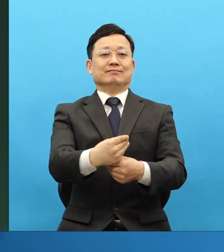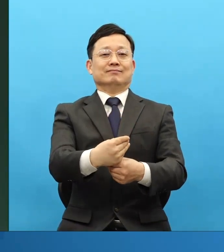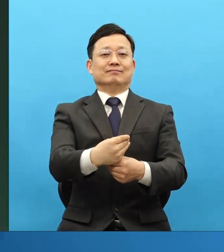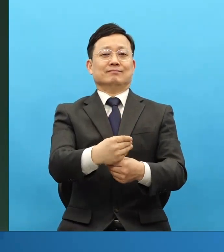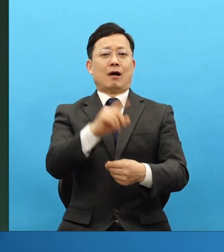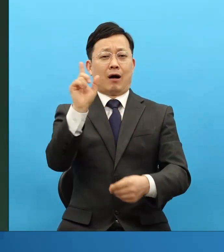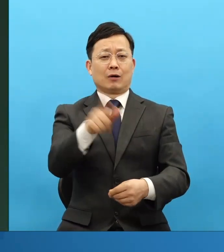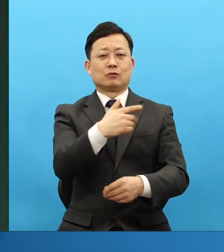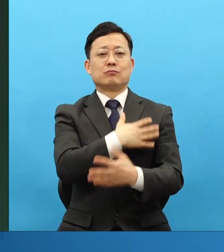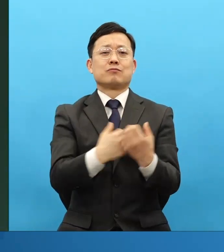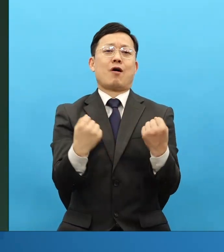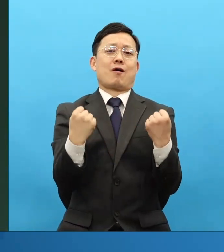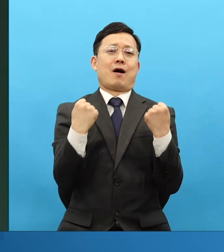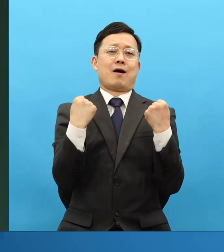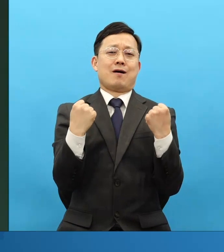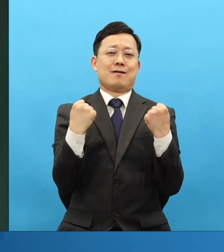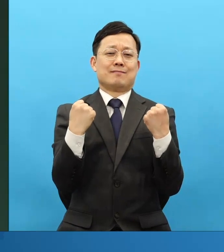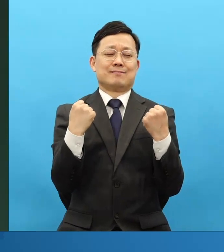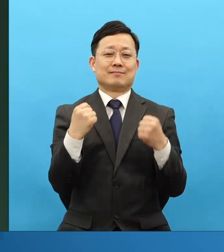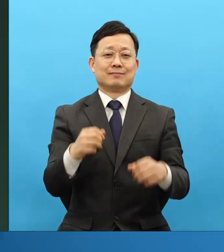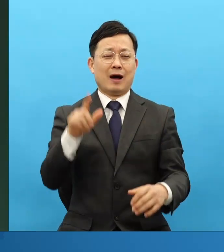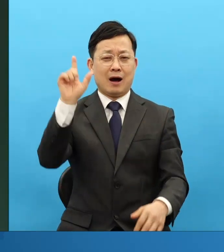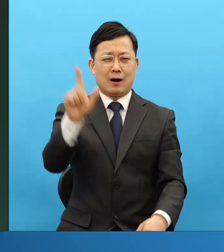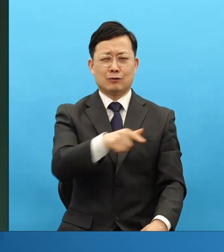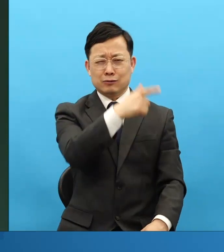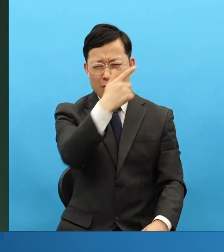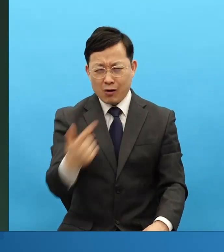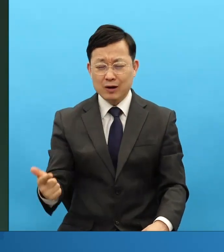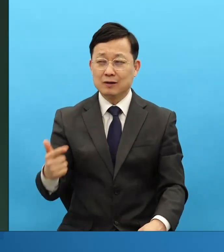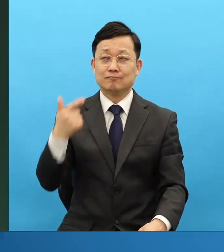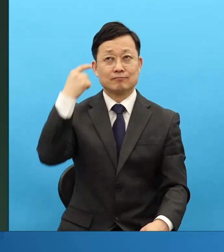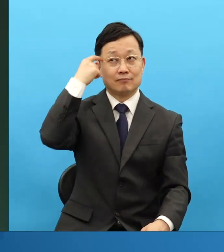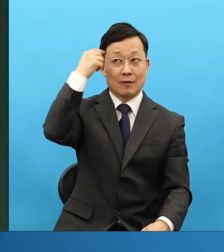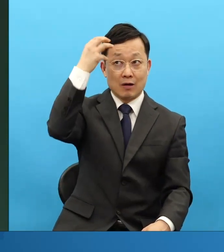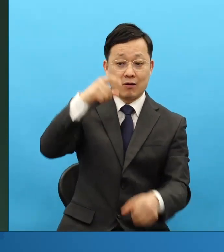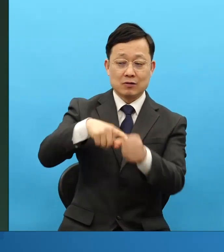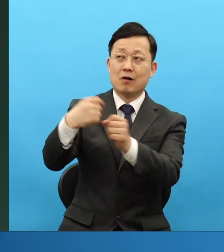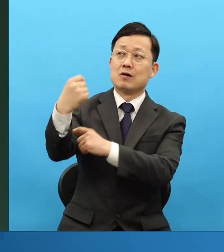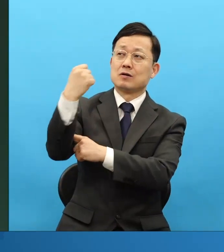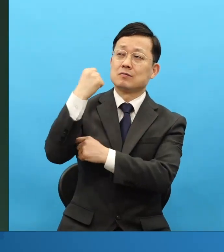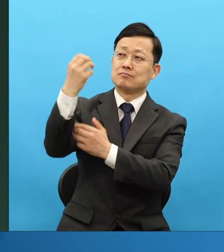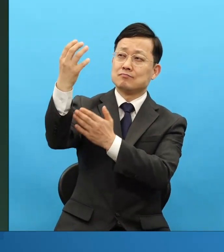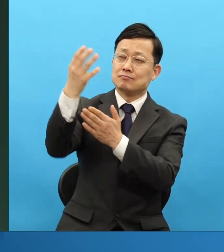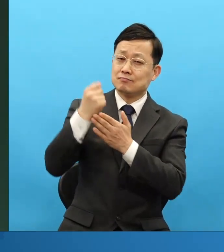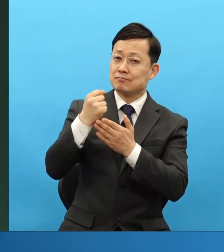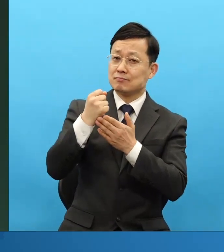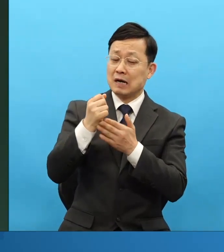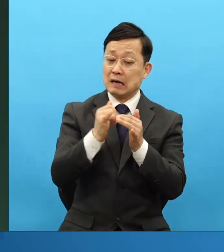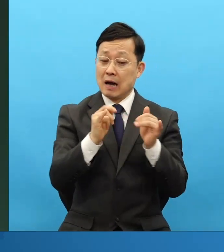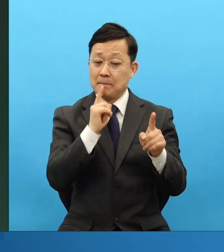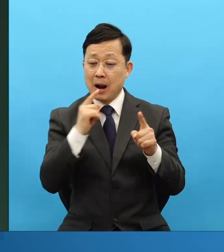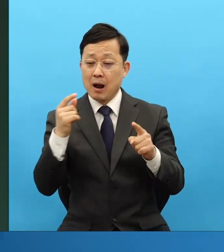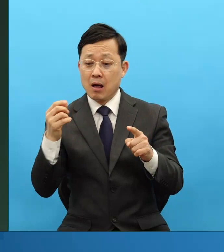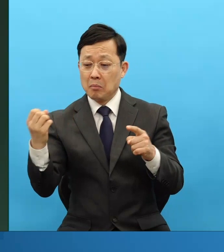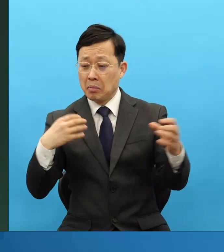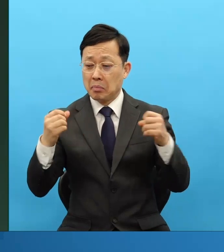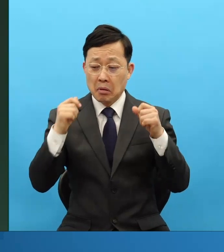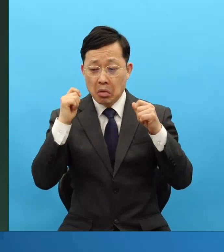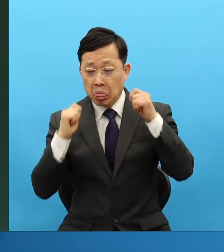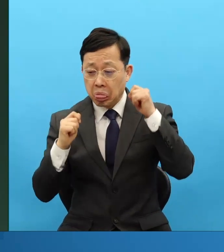하루 종일 건강해야 돼요. 하루 종일 영직에 힘이 있어야 돼요. 사람 말 듣지 마요. 사람들은